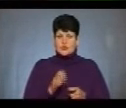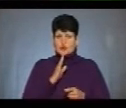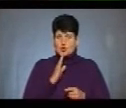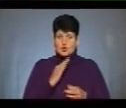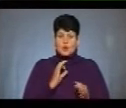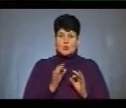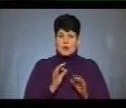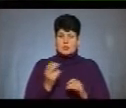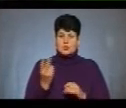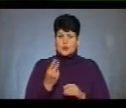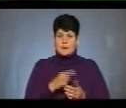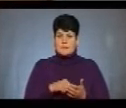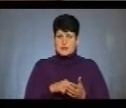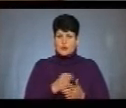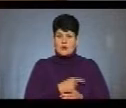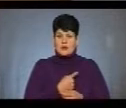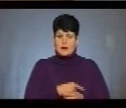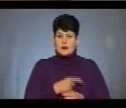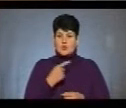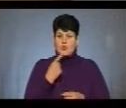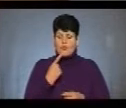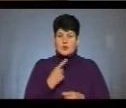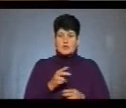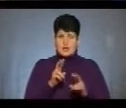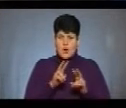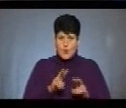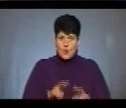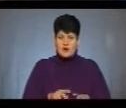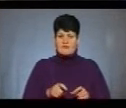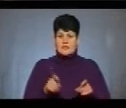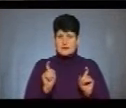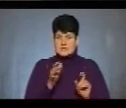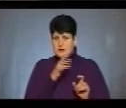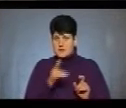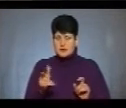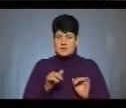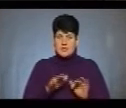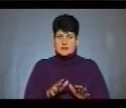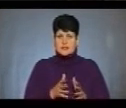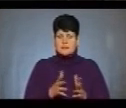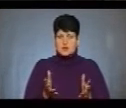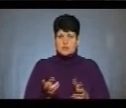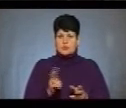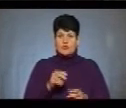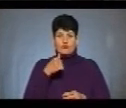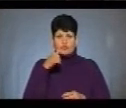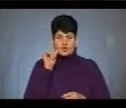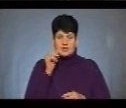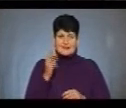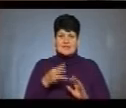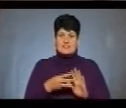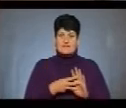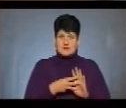Другої Тернопільської міської лікарні Галина Колочун каже, на огляду гінекологів за період акції найбільше жінок звернулося учора, їх було 38.